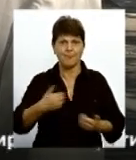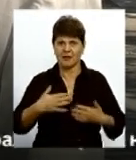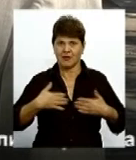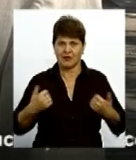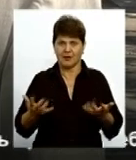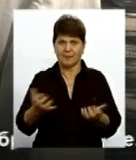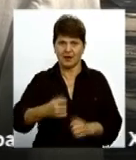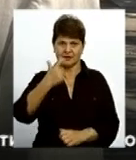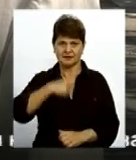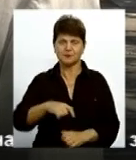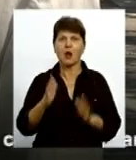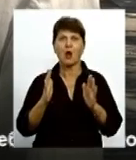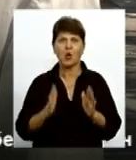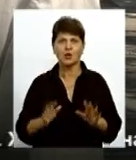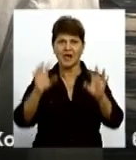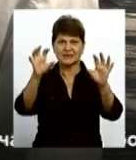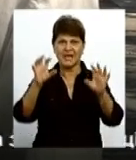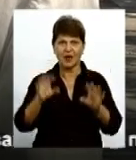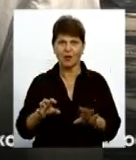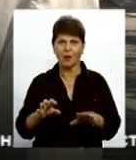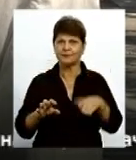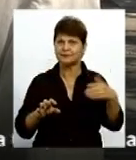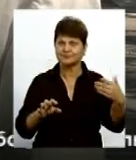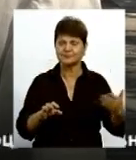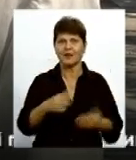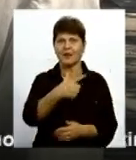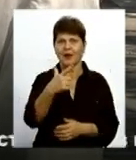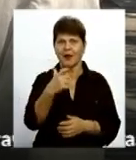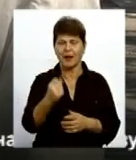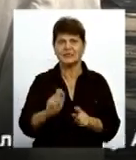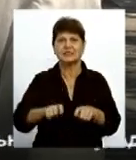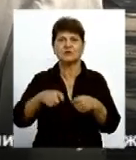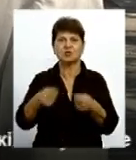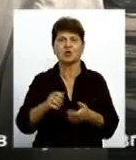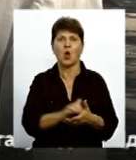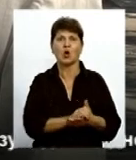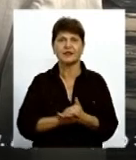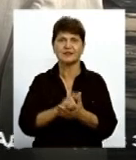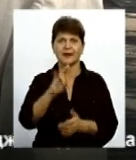Хоча закон на стороні газоснабжаючих організацій